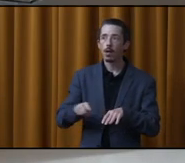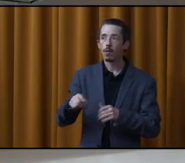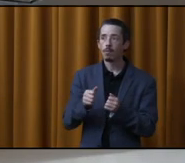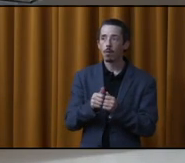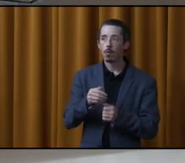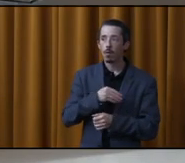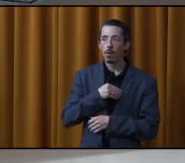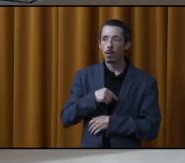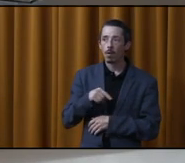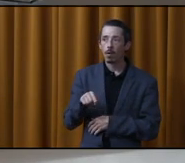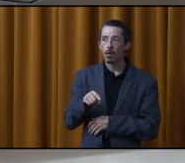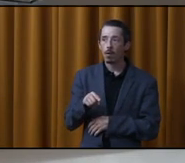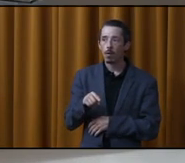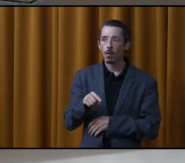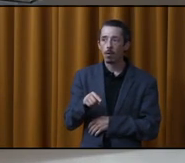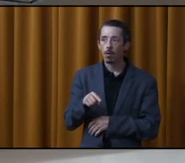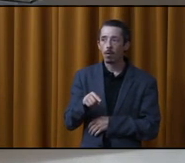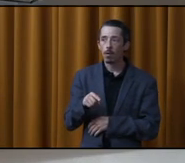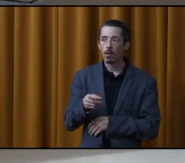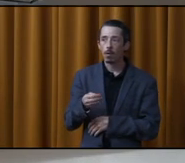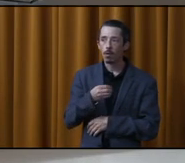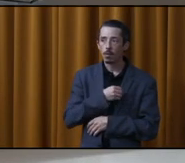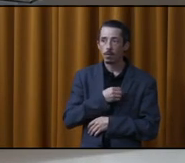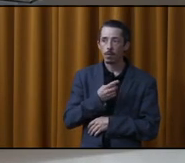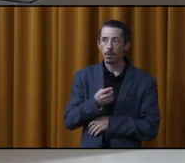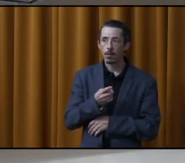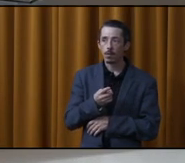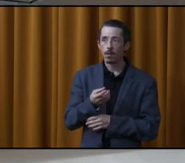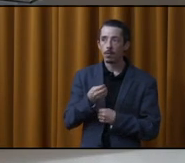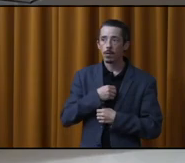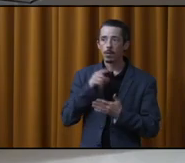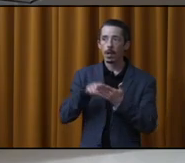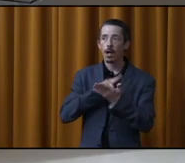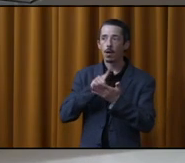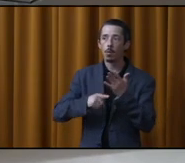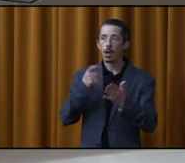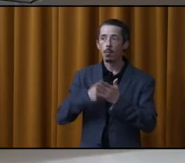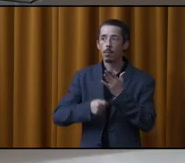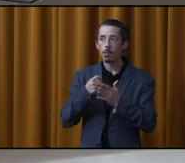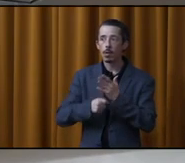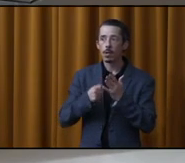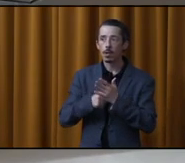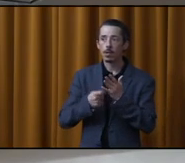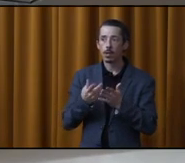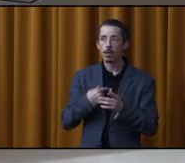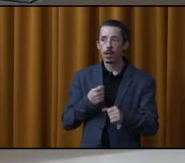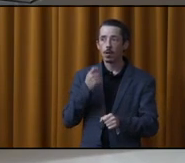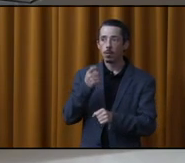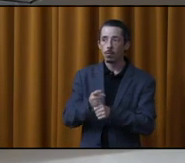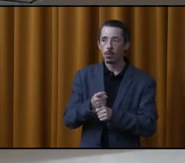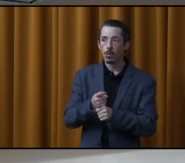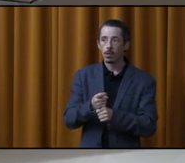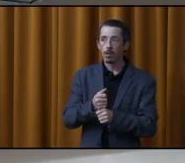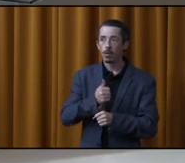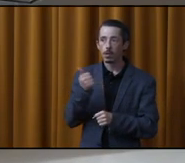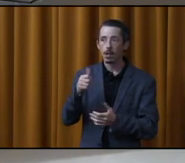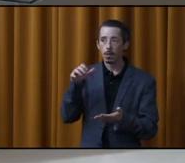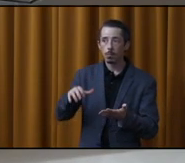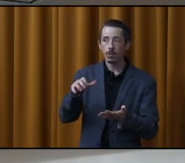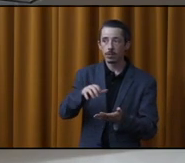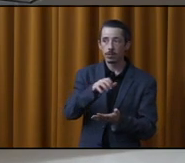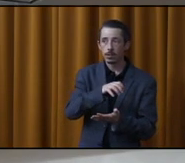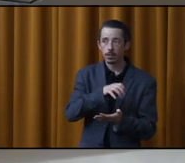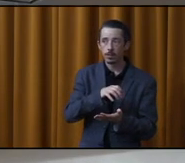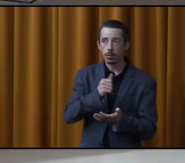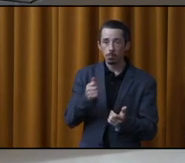au Maroc, vous me confirmez, annulez les amendes. Moi, je peux aussi acheter d'autres maisons, juste le